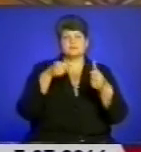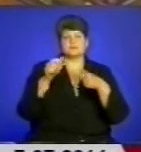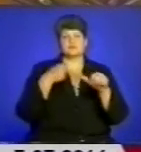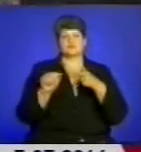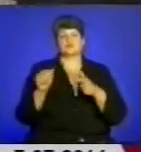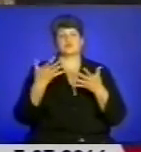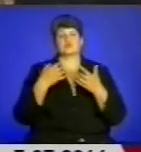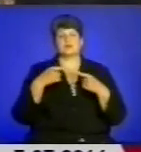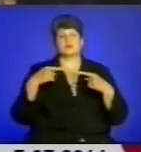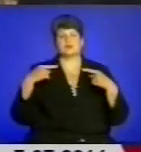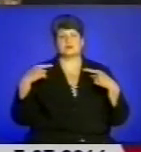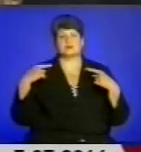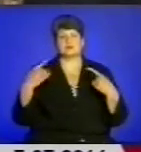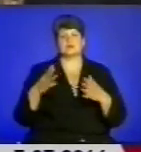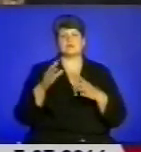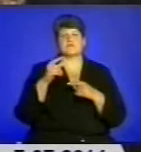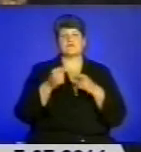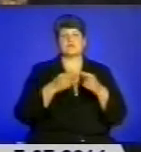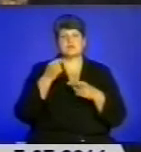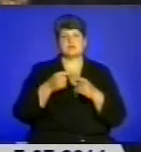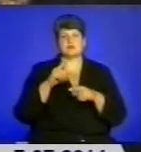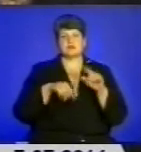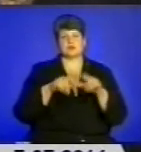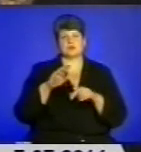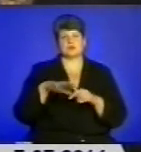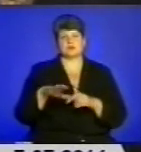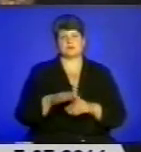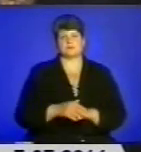мистецькій спадщині віків рідного краю та святому письмі.